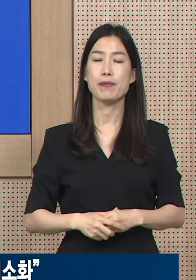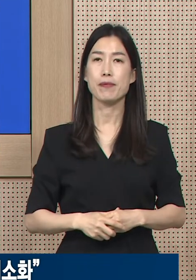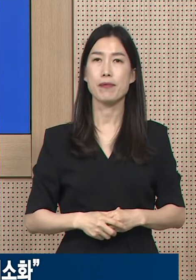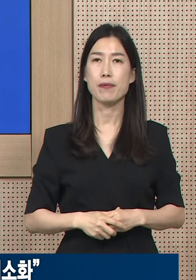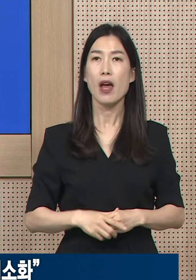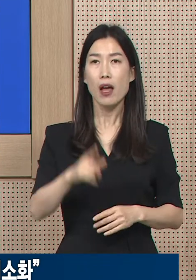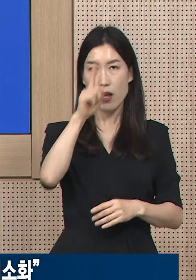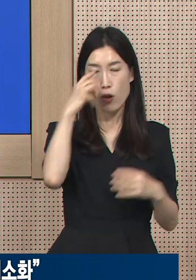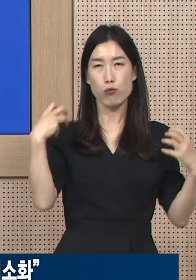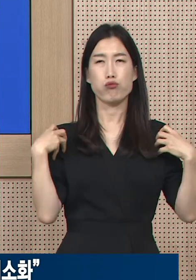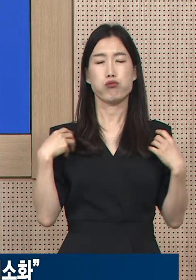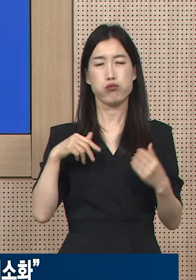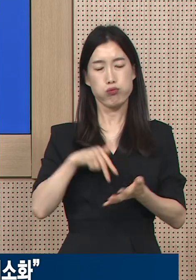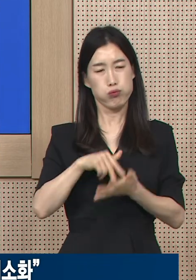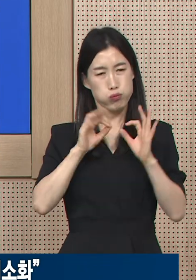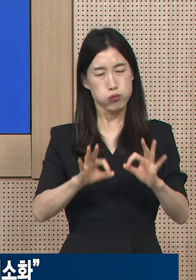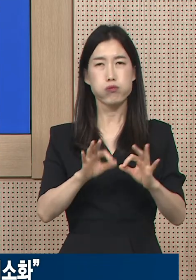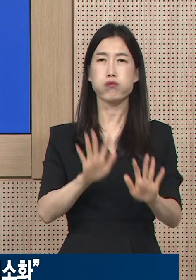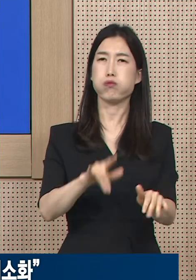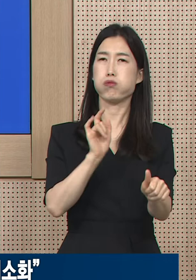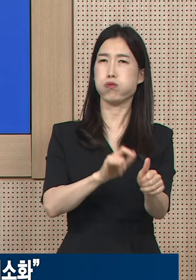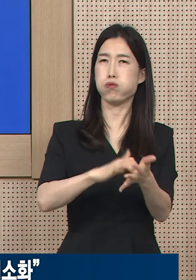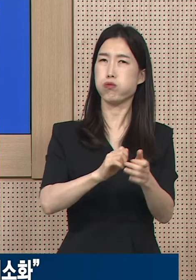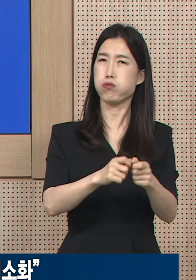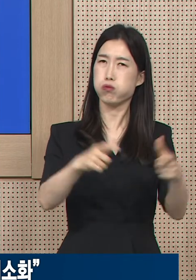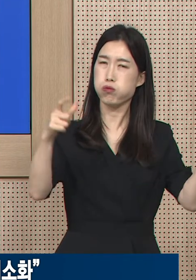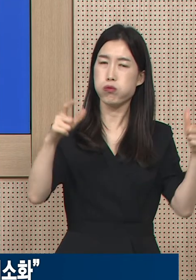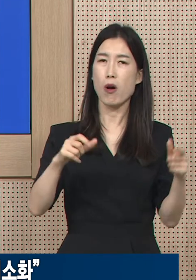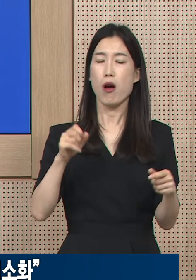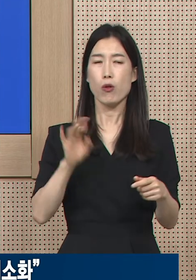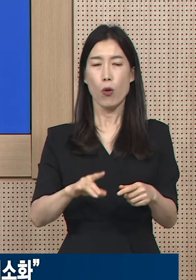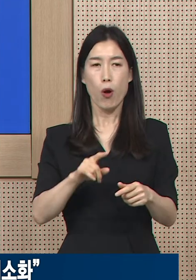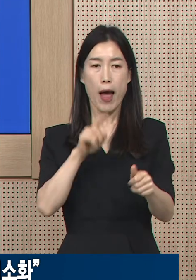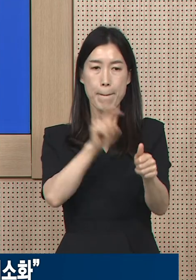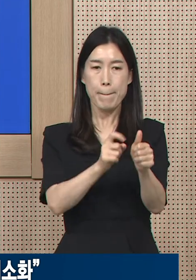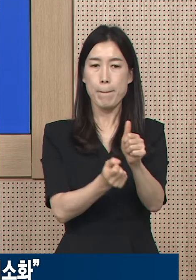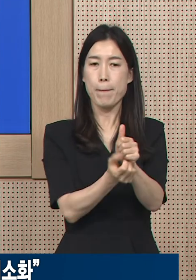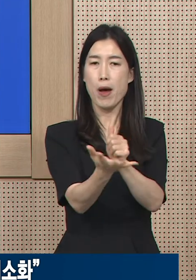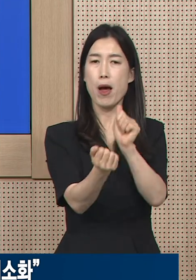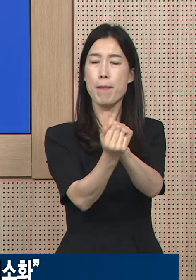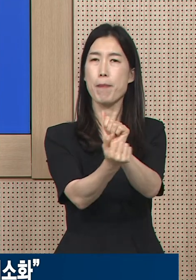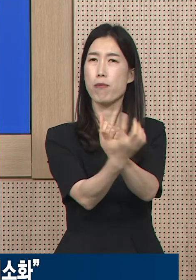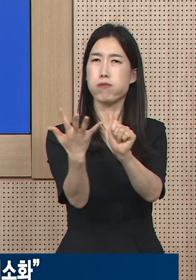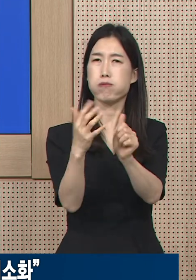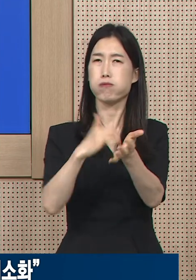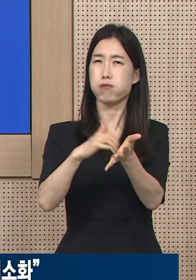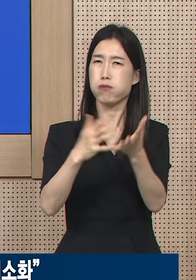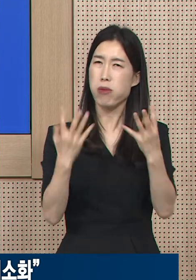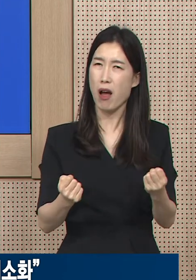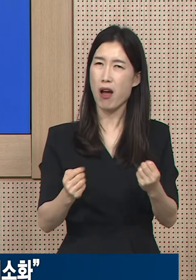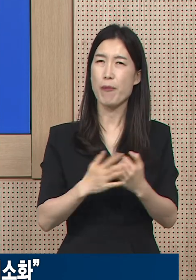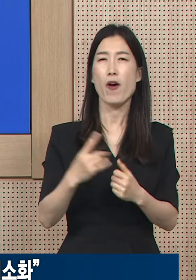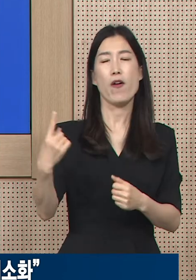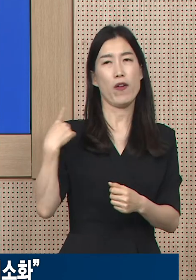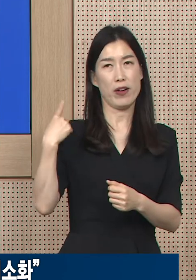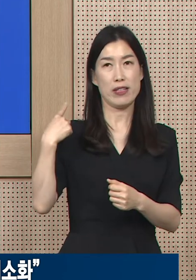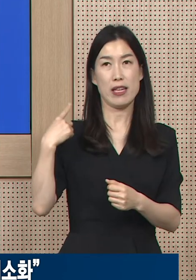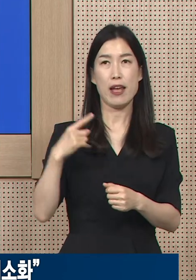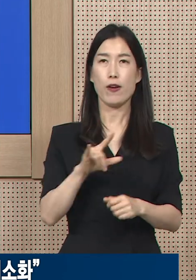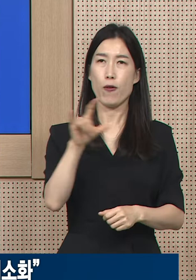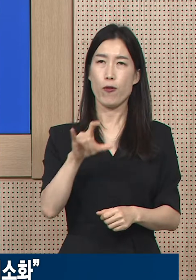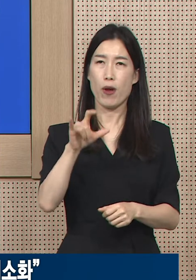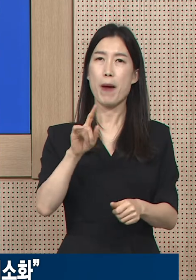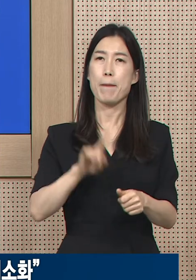감염재생산지수 상승 등 코로나19 재유행에 대비하기 위해서 어제 코로나19 재유행 대비 방역 의료 방안 대응을